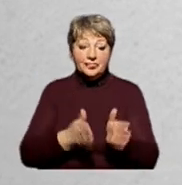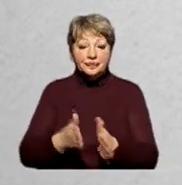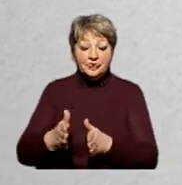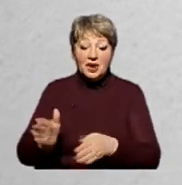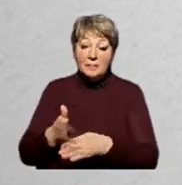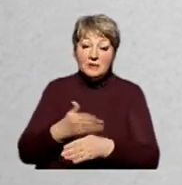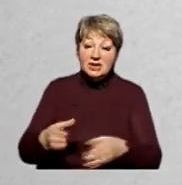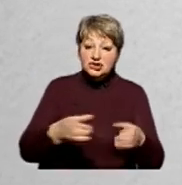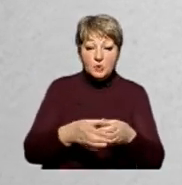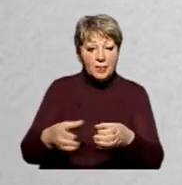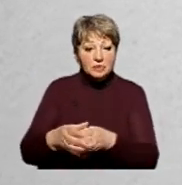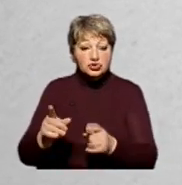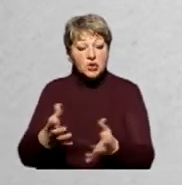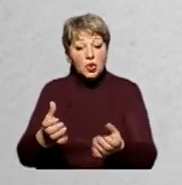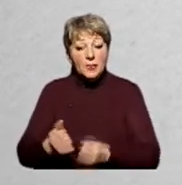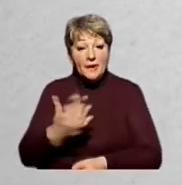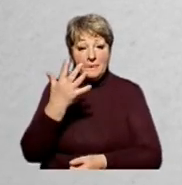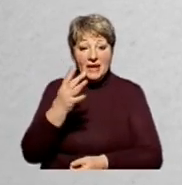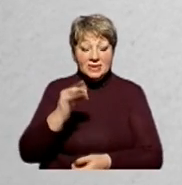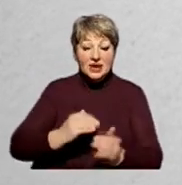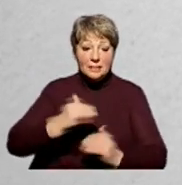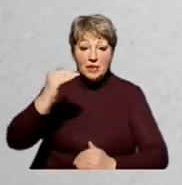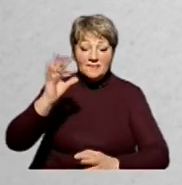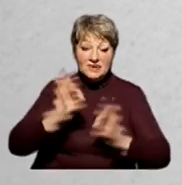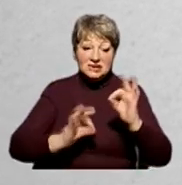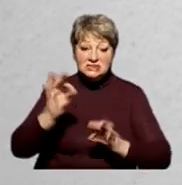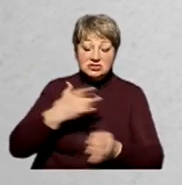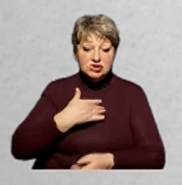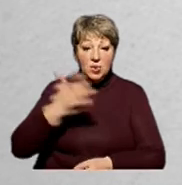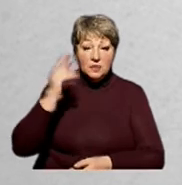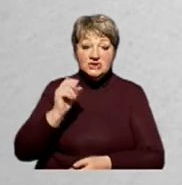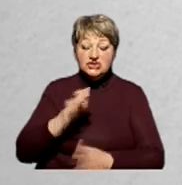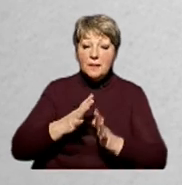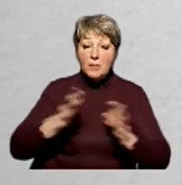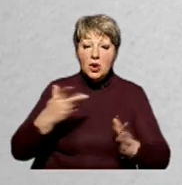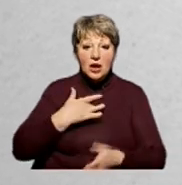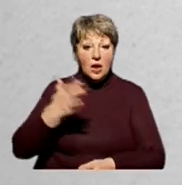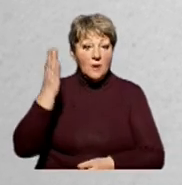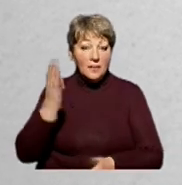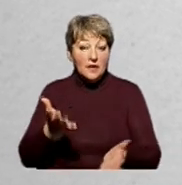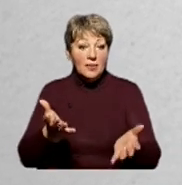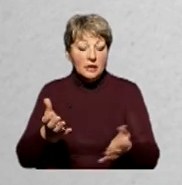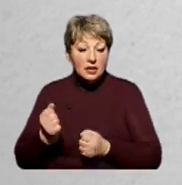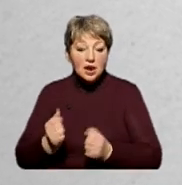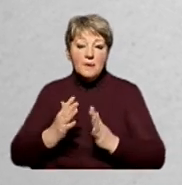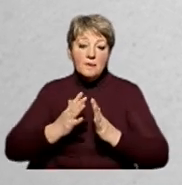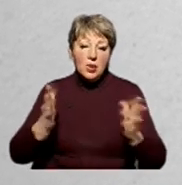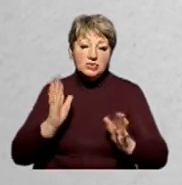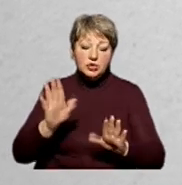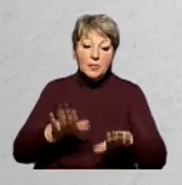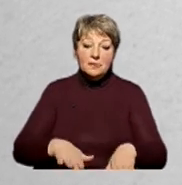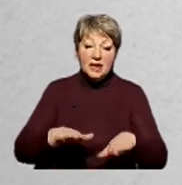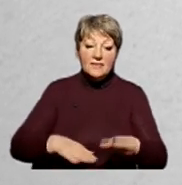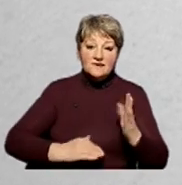між партіями, що отримали 5 і більше відсотків голосів. Чим більше голосів отримала партія, тим більше буде в неї